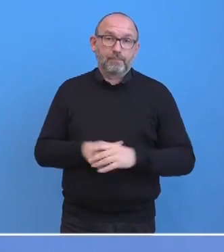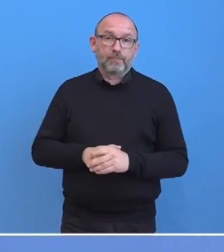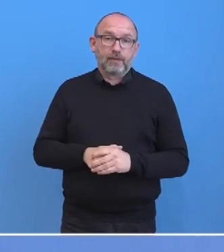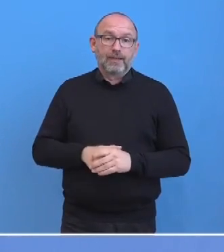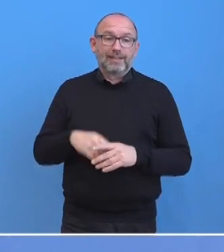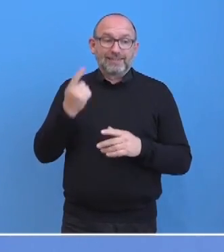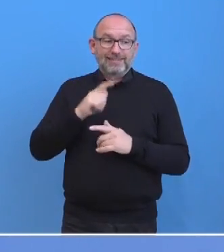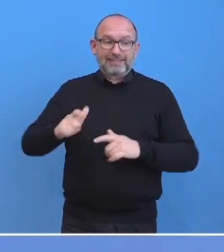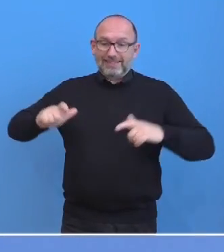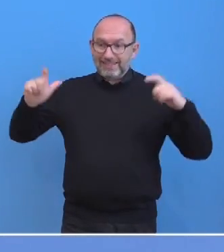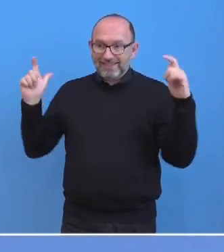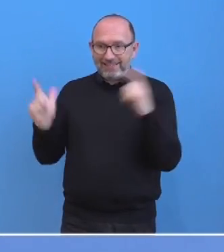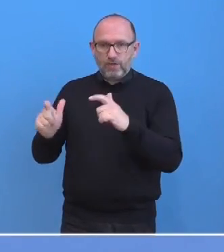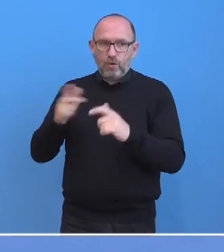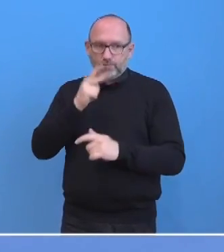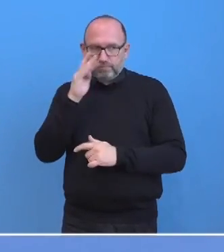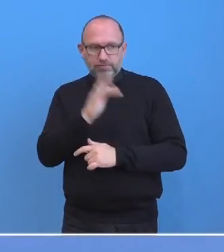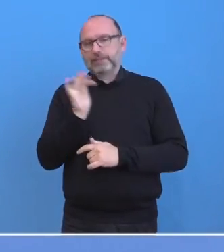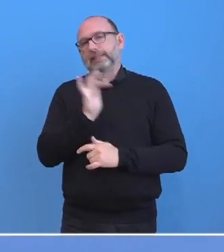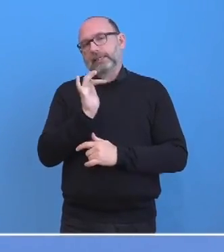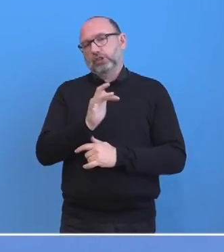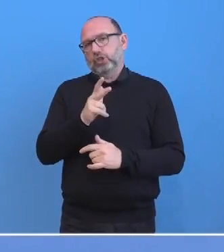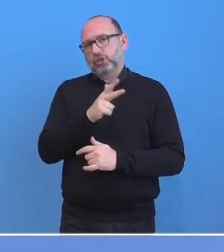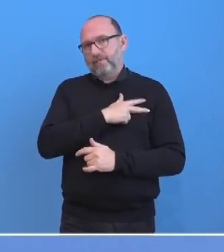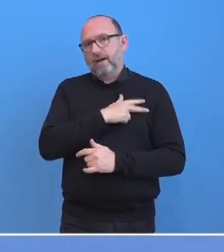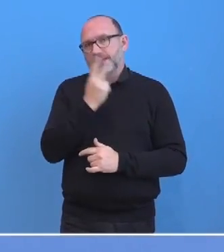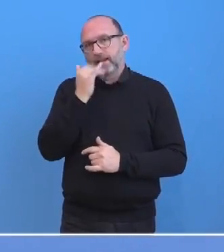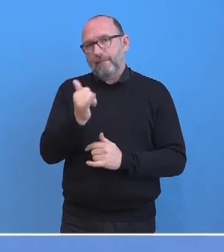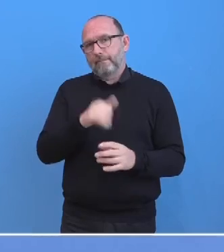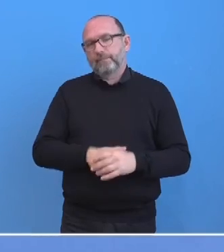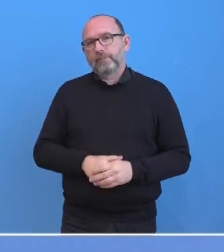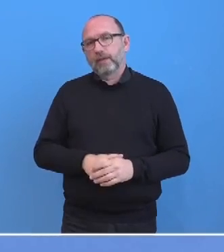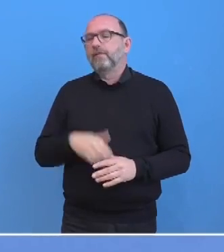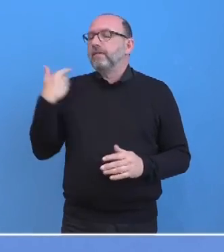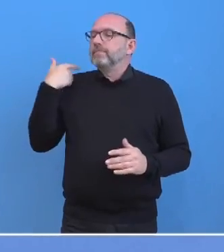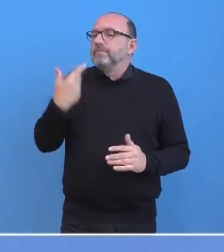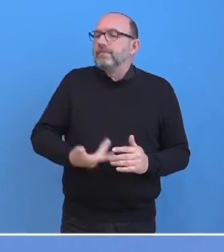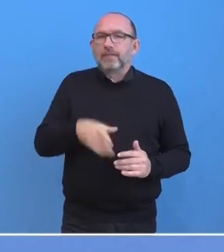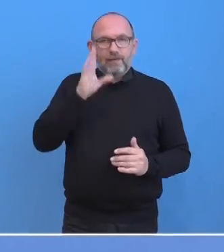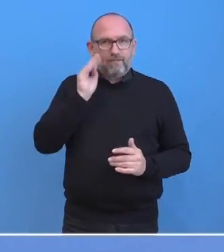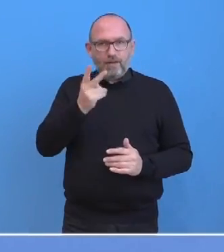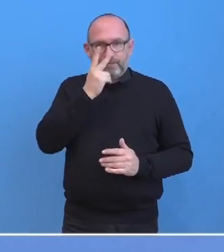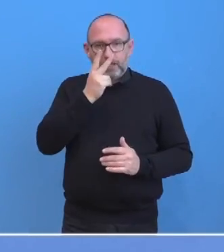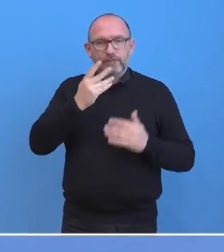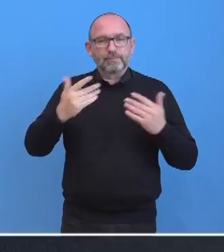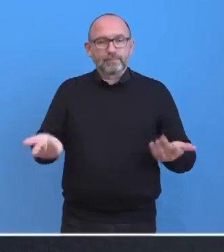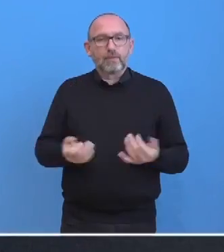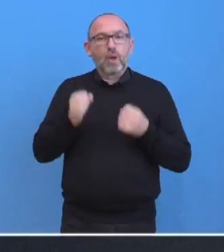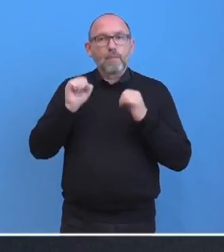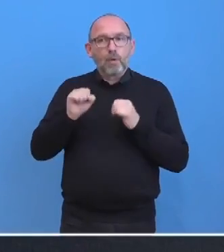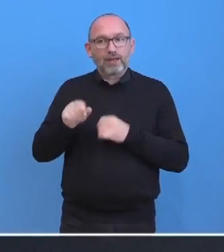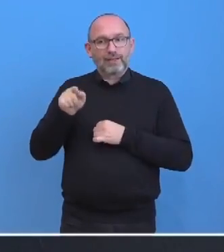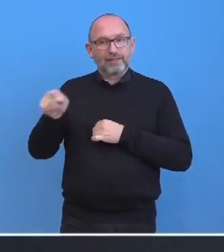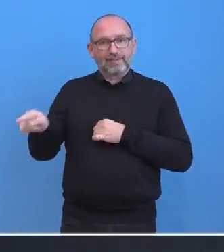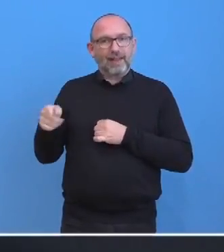Sanktionen kritisch, da sie eben genau aus diesem Grunde den nach unseren bisherigen Erfahrungen womöglich zu einem zusätzlichen